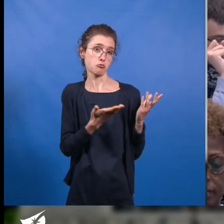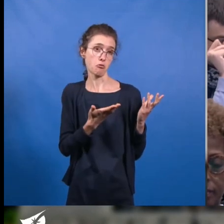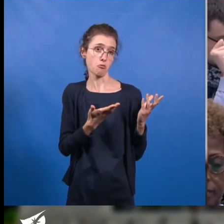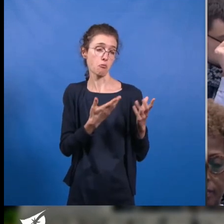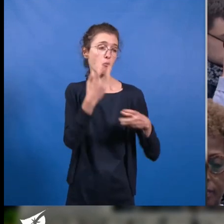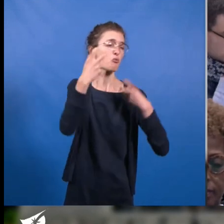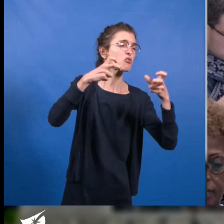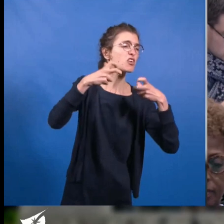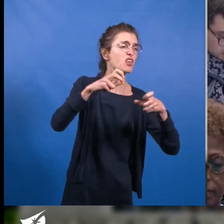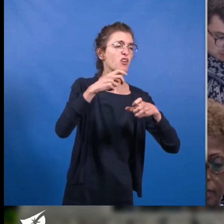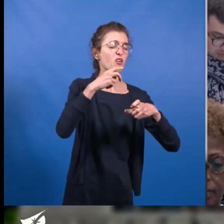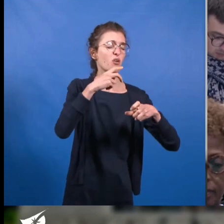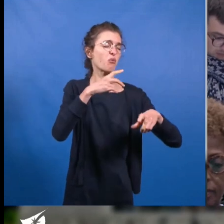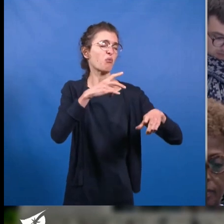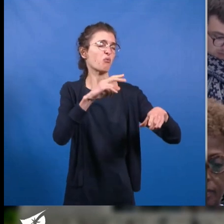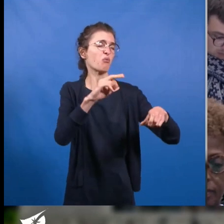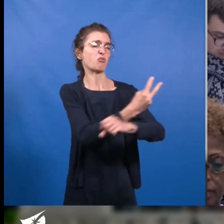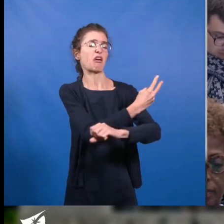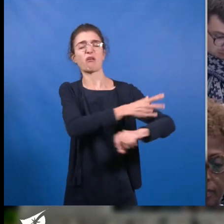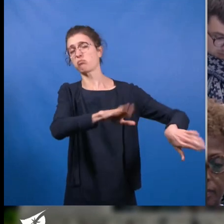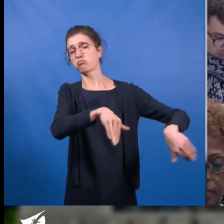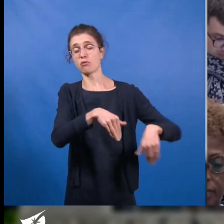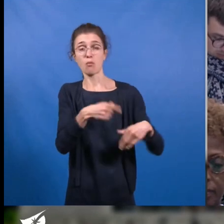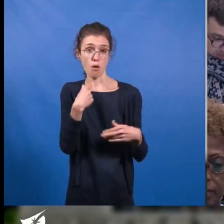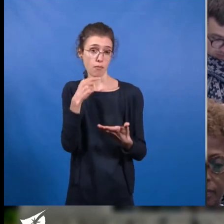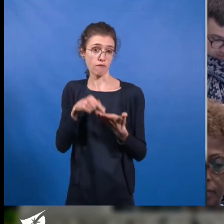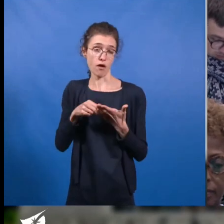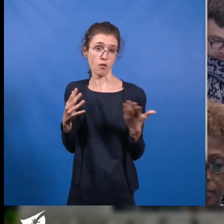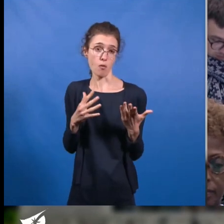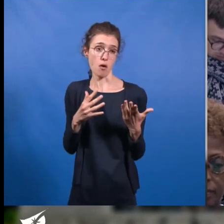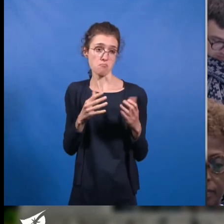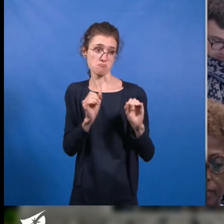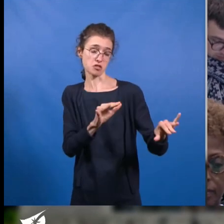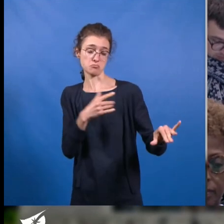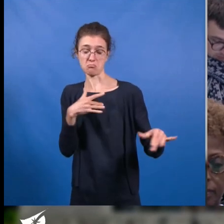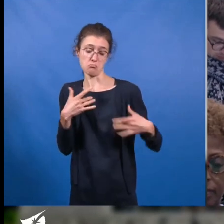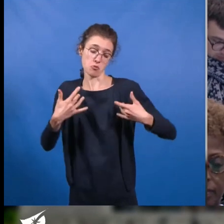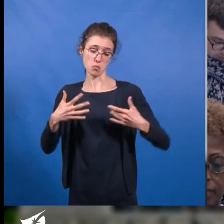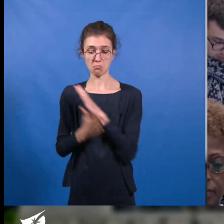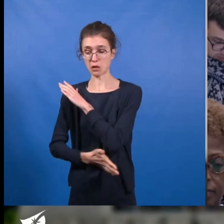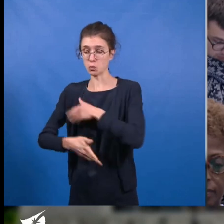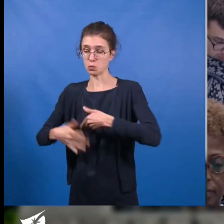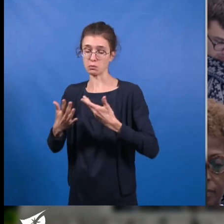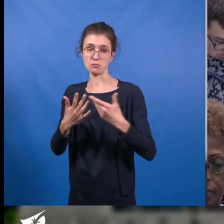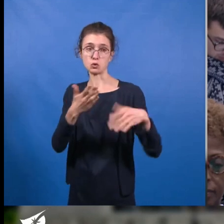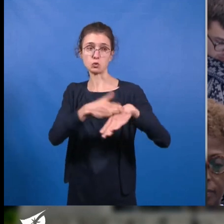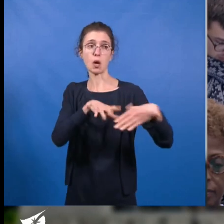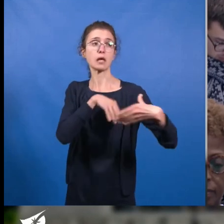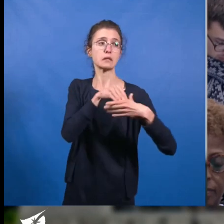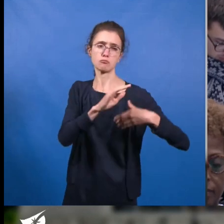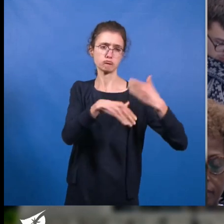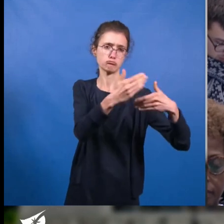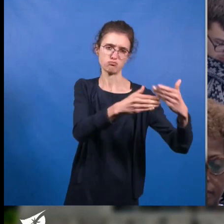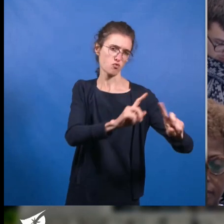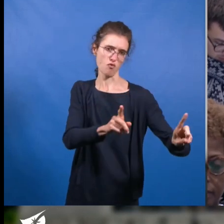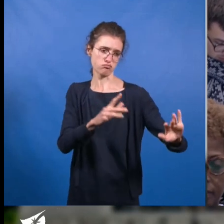Je suis de ceux qui préfèrent perdre que de gagner de manière déloyale et impitoyable. Et j'ai même l'effronterie de considérer